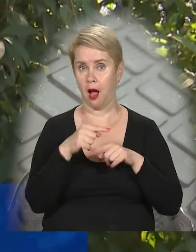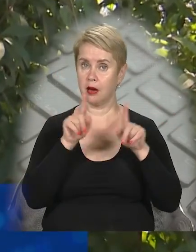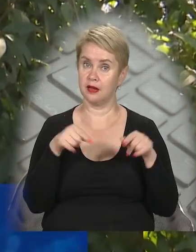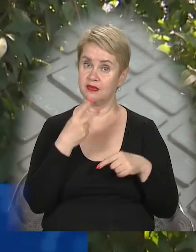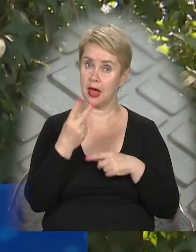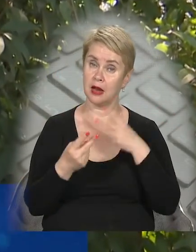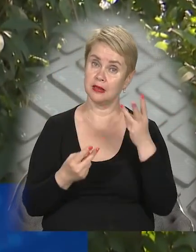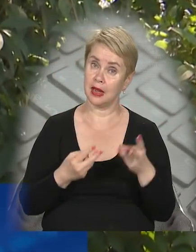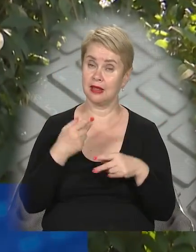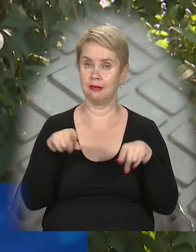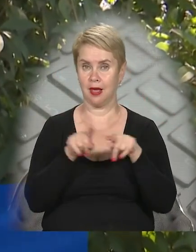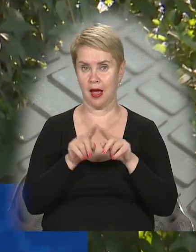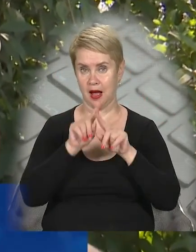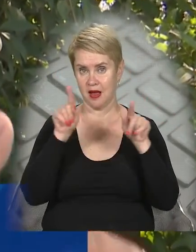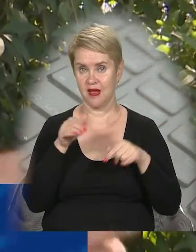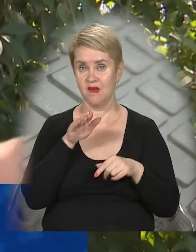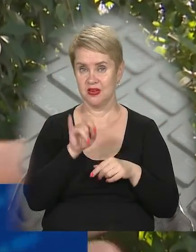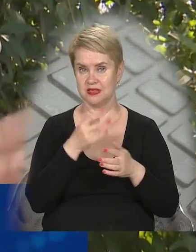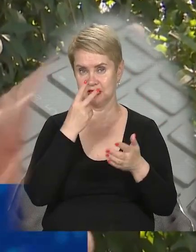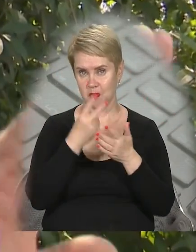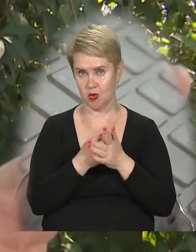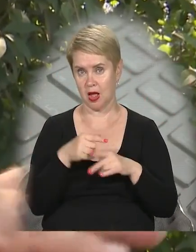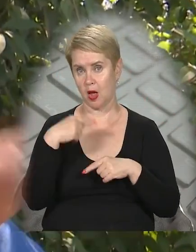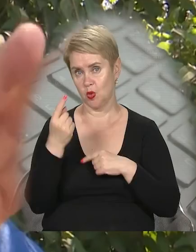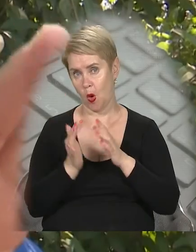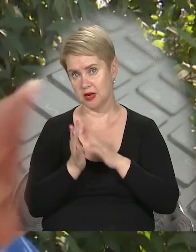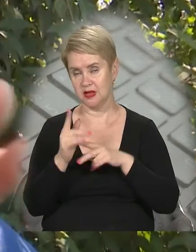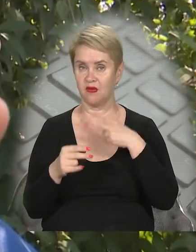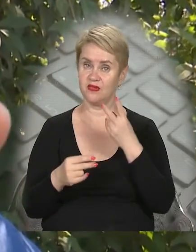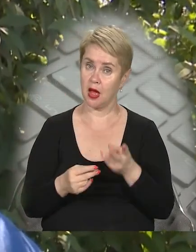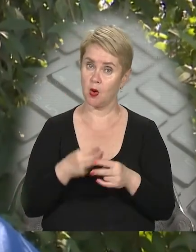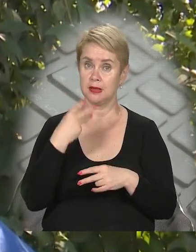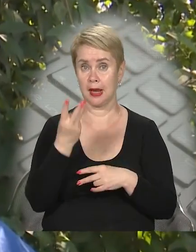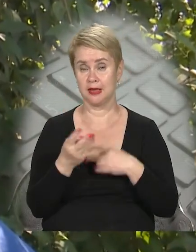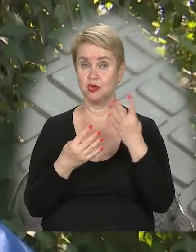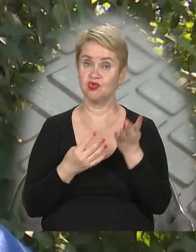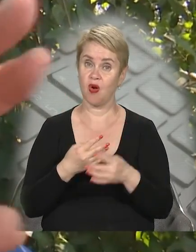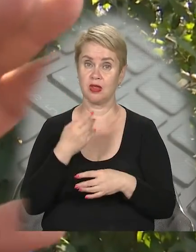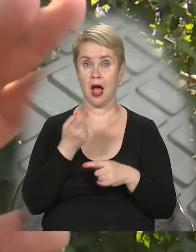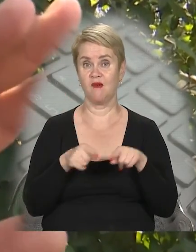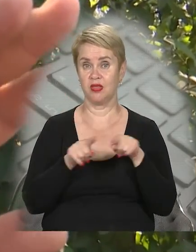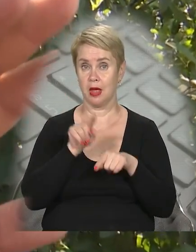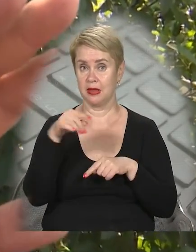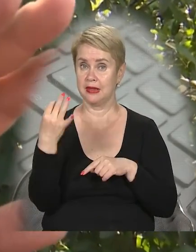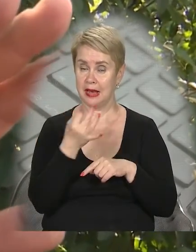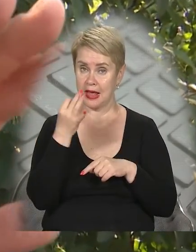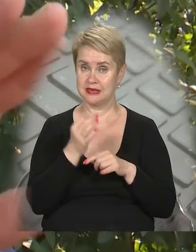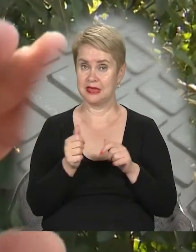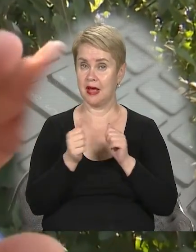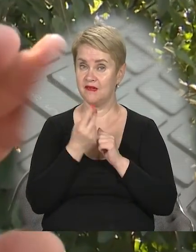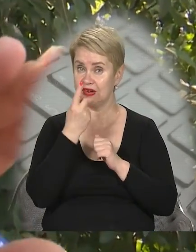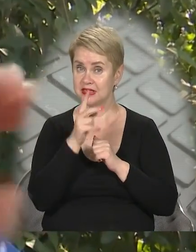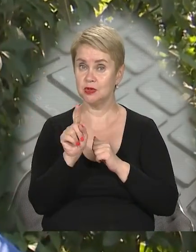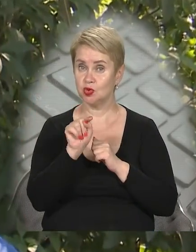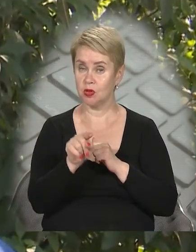вторя, от третя, от така ж картина. Тобто ви дивитеся, от одне ростення, от вторе, от третє, от четверте, а вон там, цікаво, виглядують